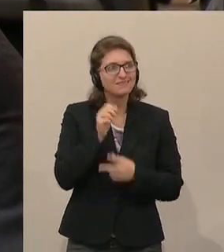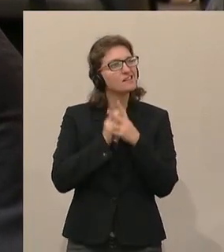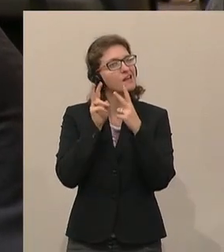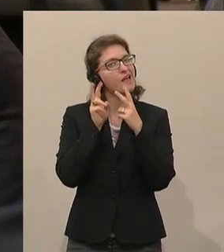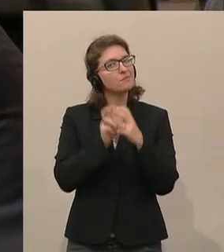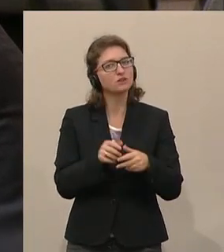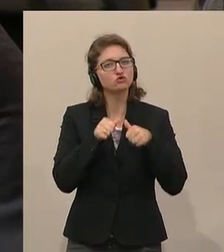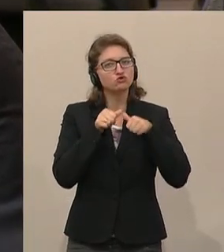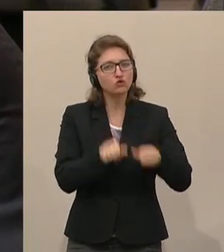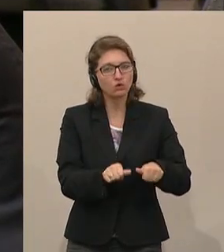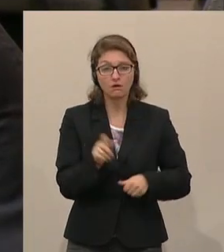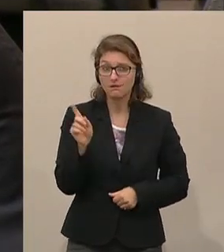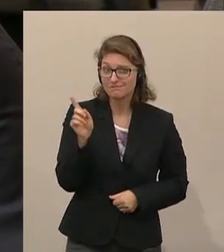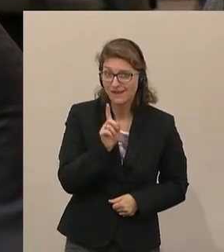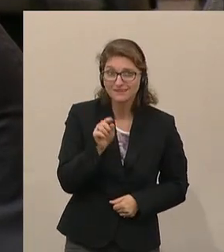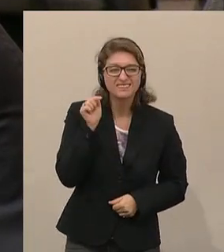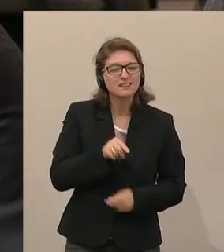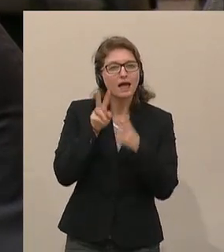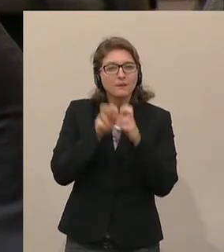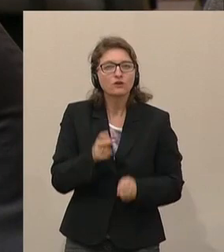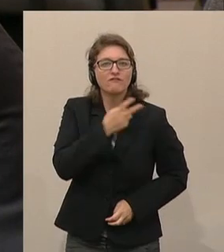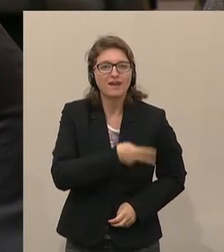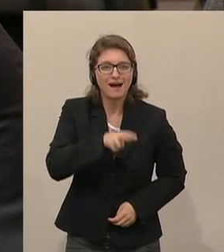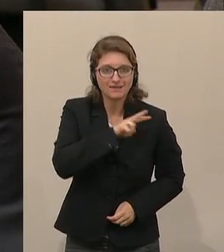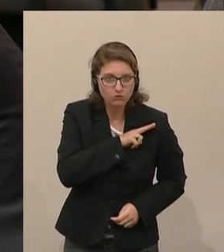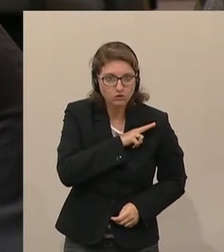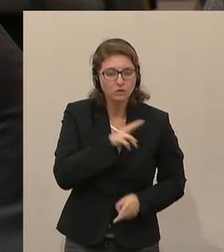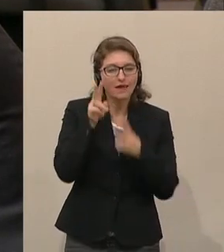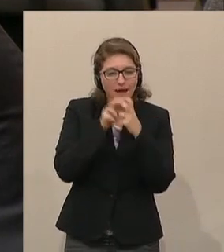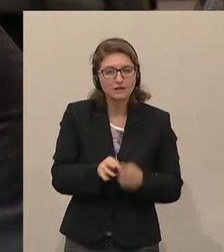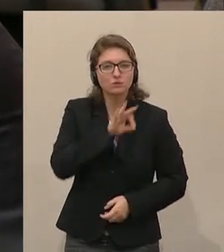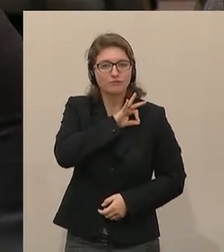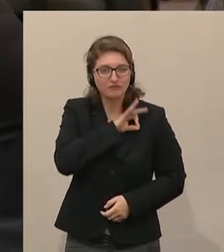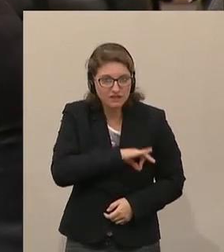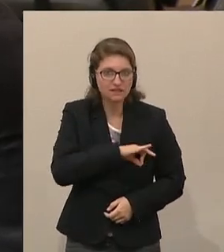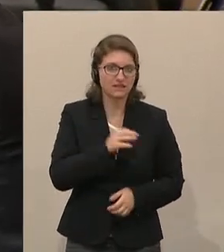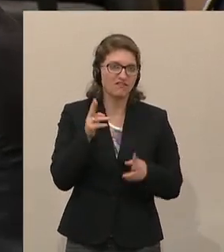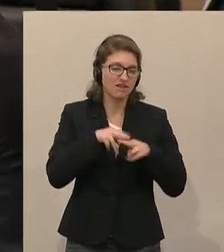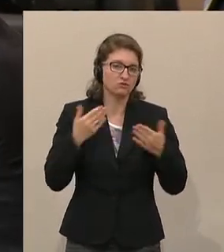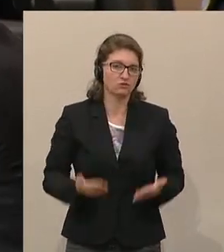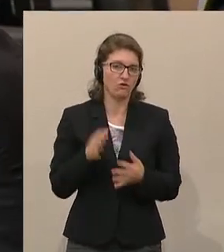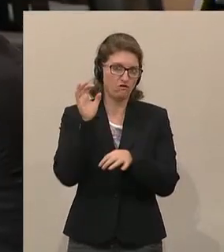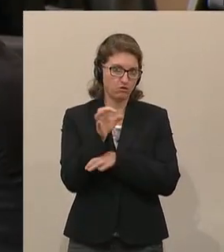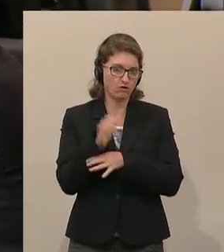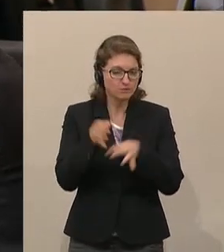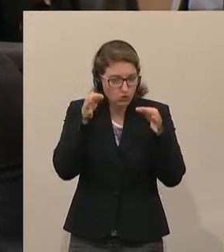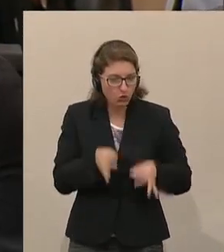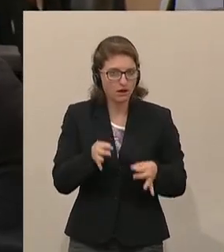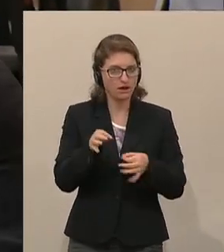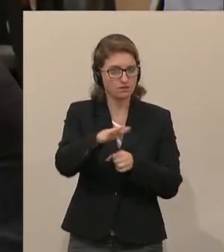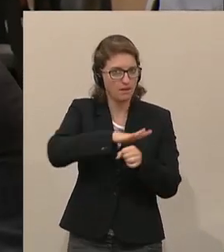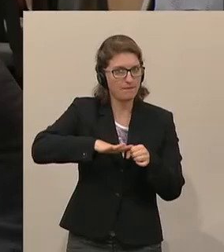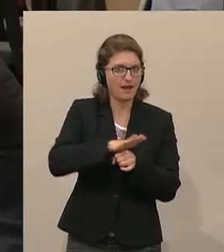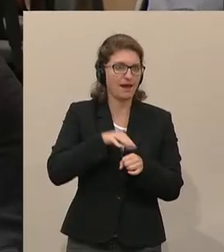von der Verantwortung, Ermittlungsverantwortung und Ermittlungspflicht bei solchen Vorwürfen in ganz konkreten Bereichen